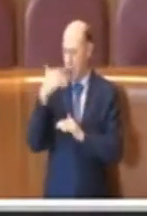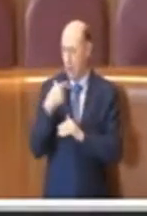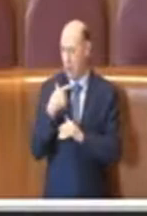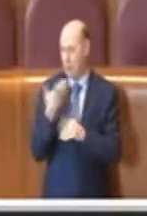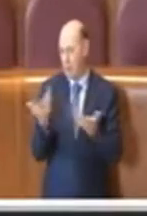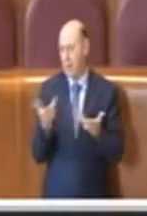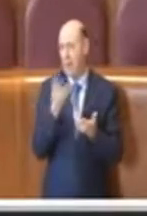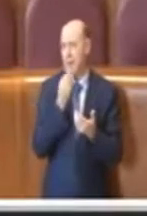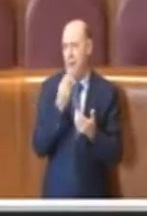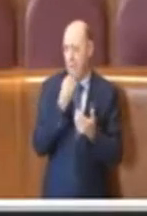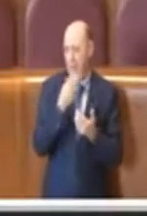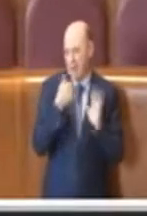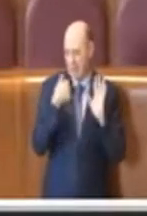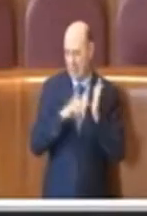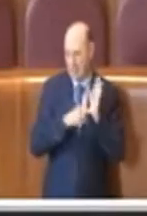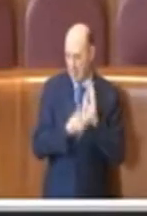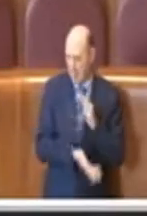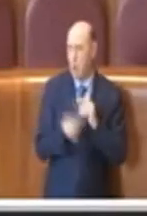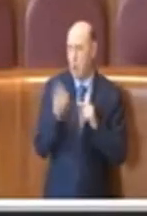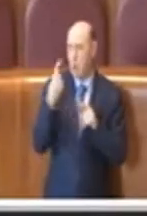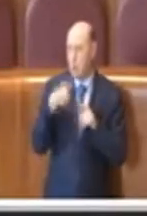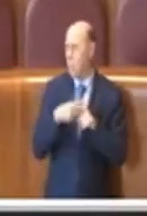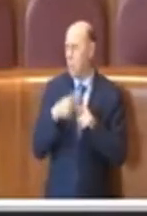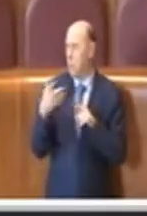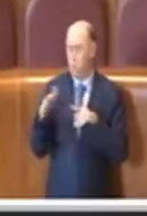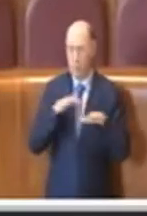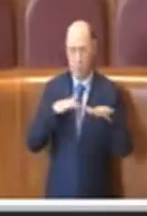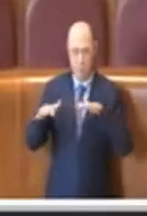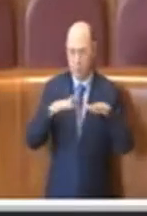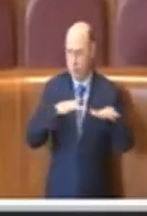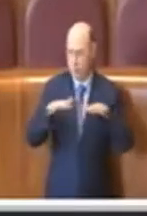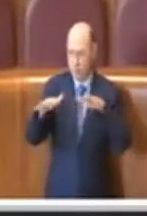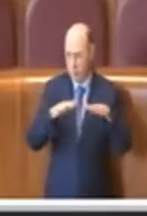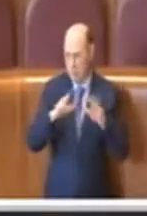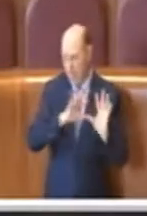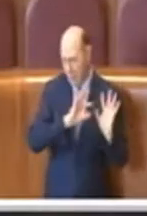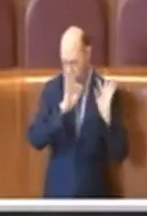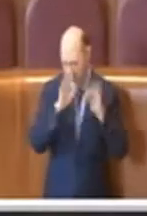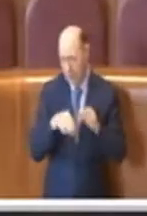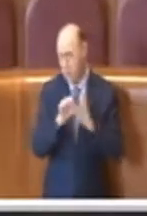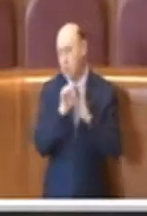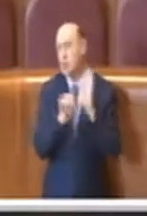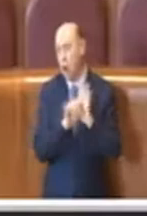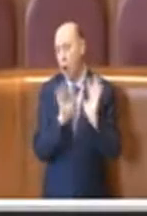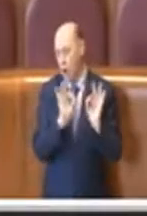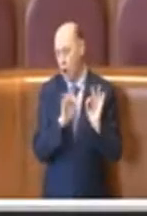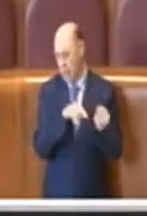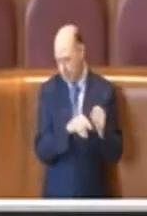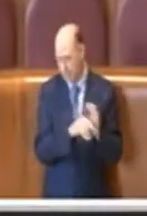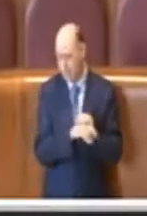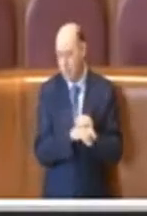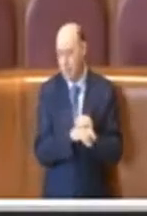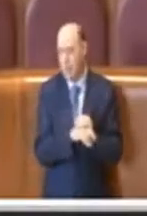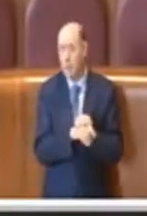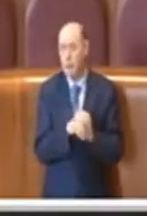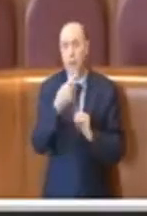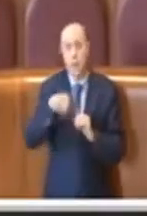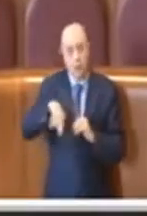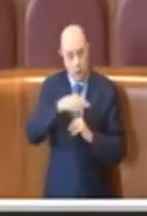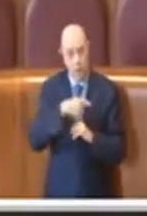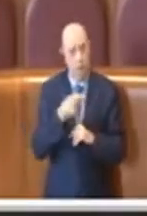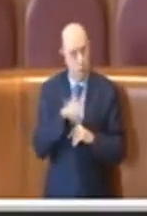ebrei e delle dinamiche che hanno portato questi eventi storici. Anche promuovendo